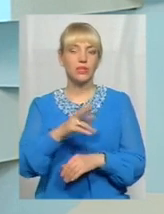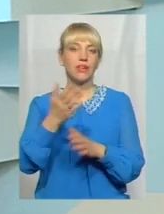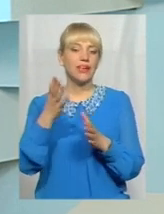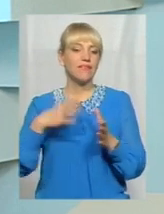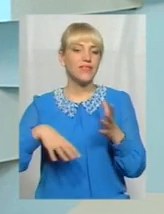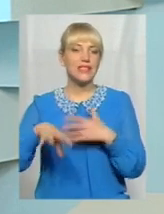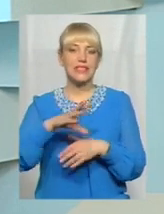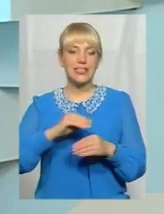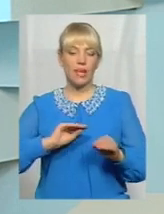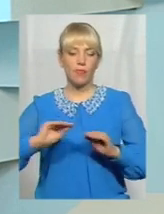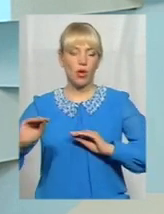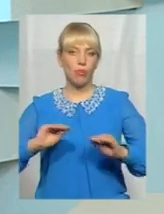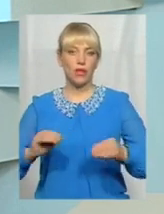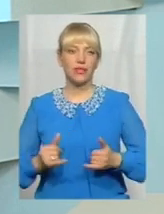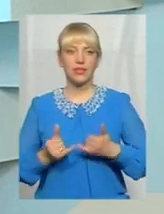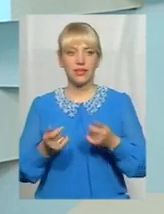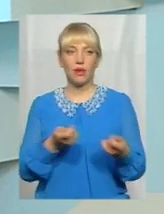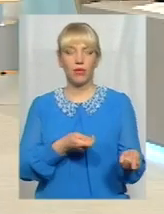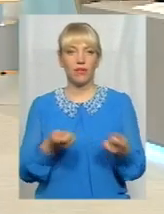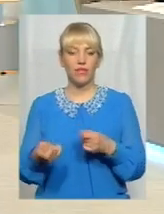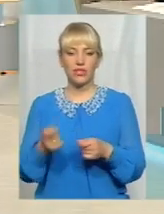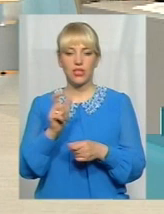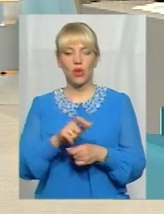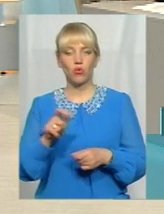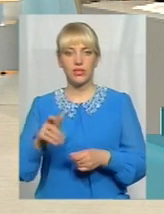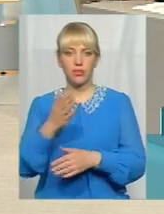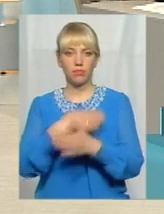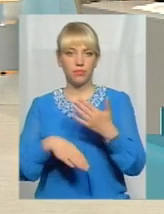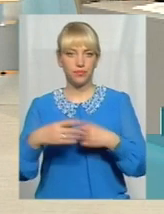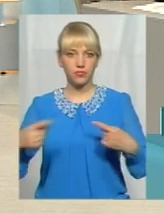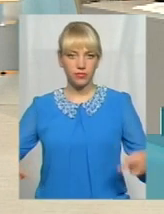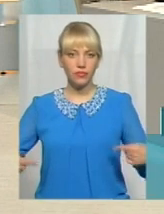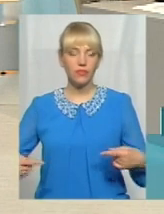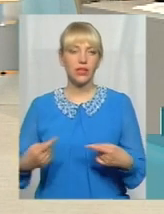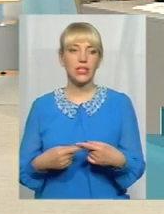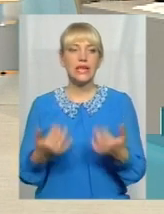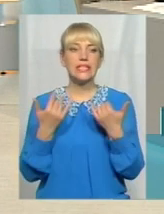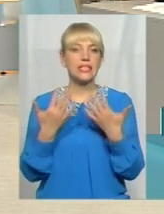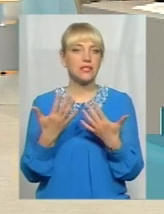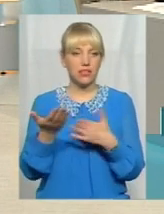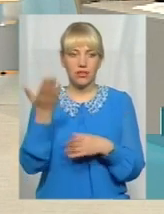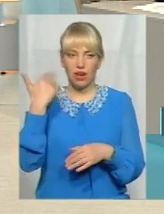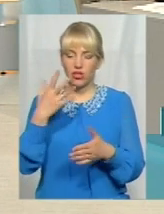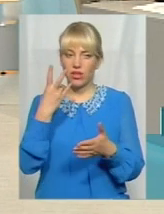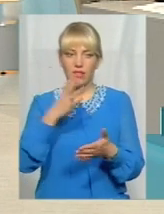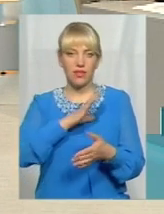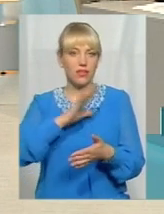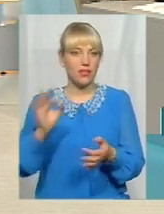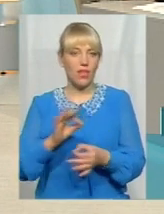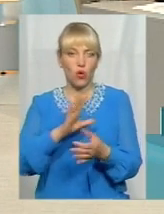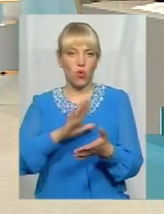Всі обладнання для перевезення осіб з облеженими фізичної можливості. Стільки в місті ніколи не закуплялися транспортом.